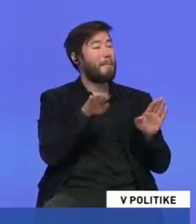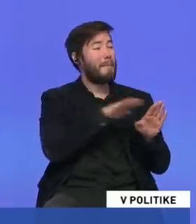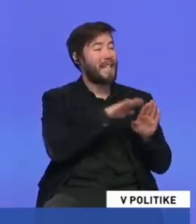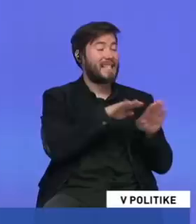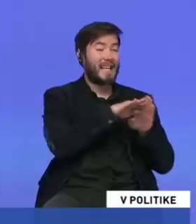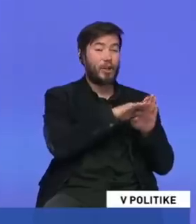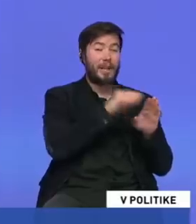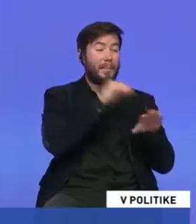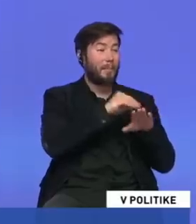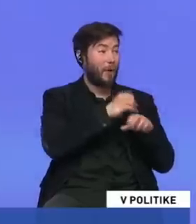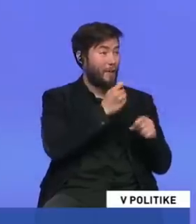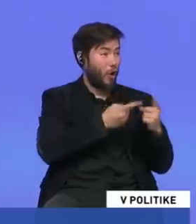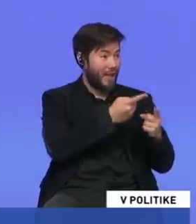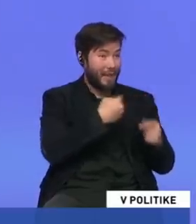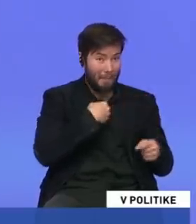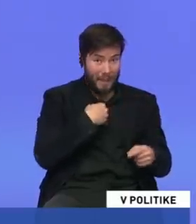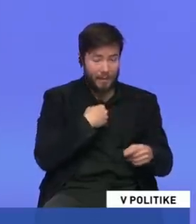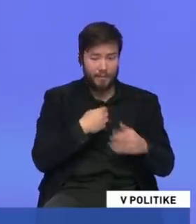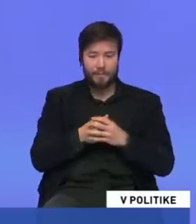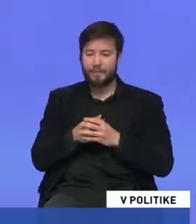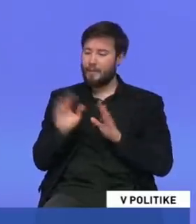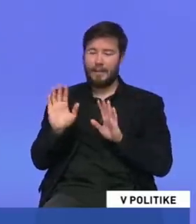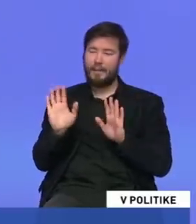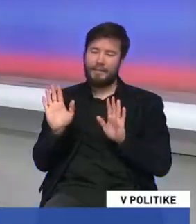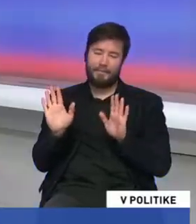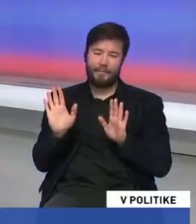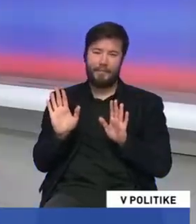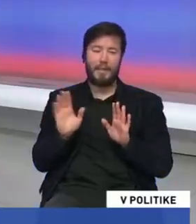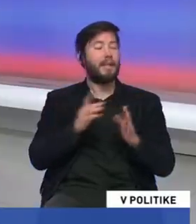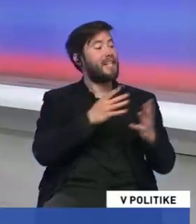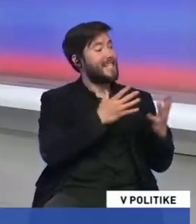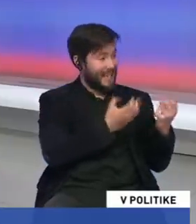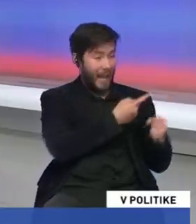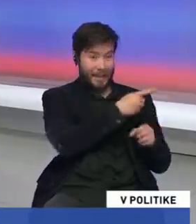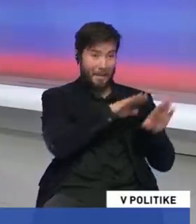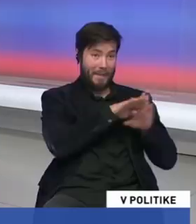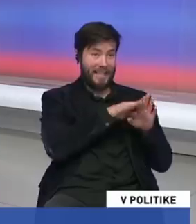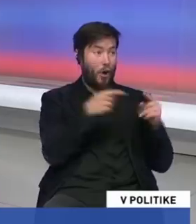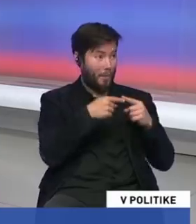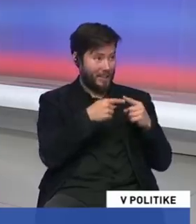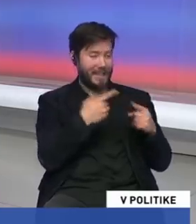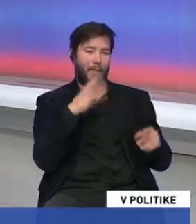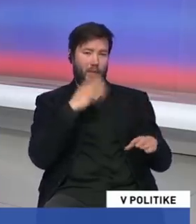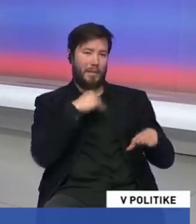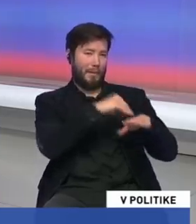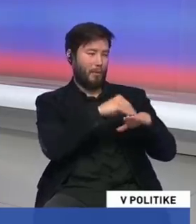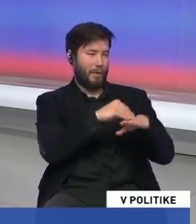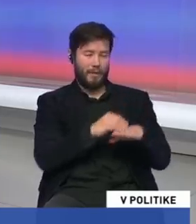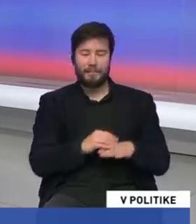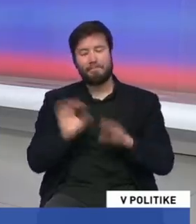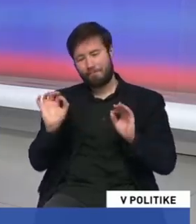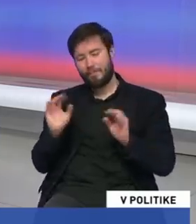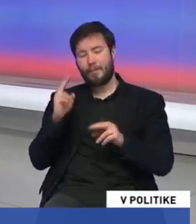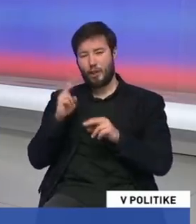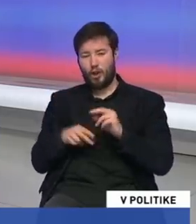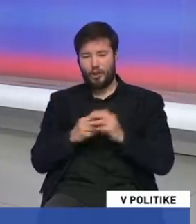Čiže podporíte možno pripomienkovým konaním? Zriate ministerstvo opozície a my vám to tam radi dáme. Ešte nie, ale dokončím. No.